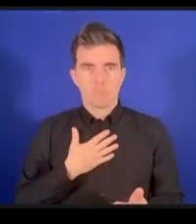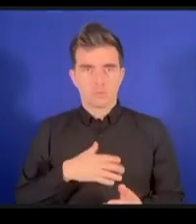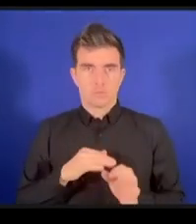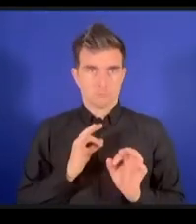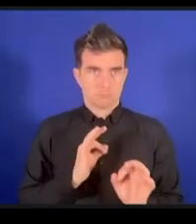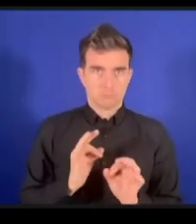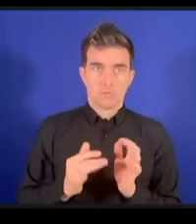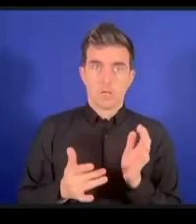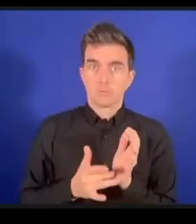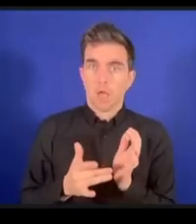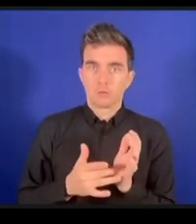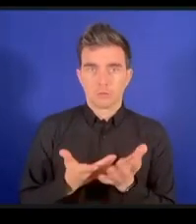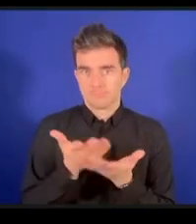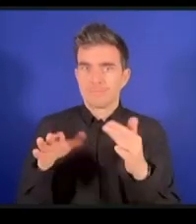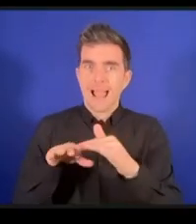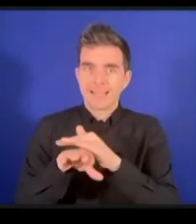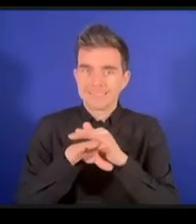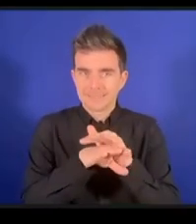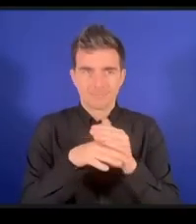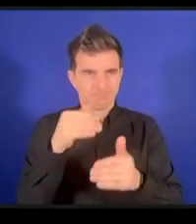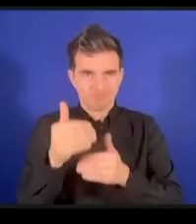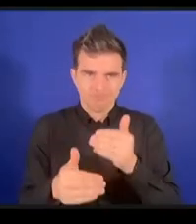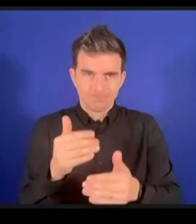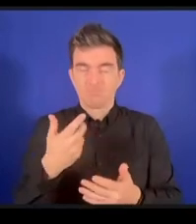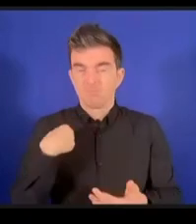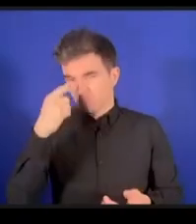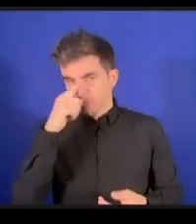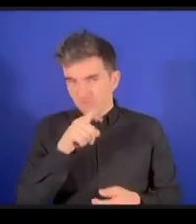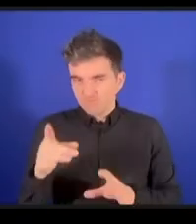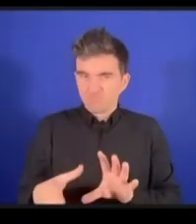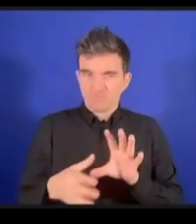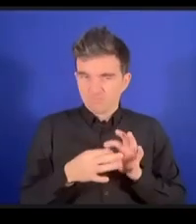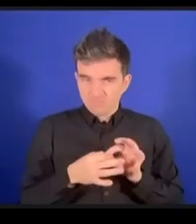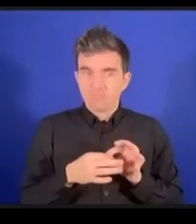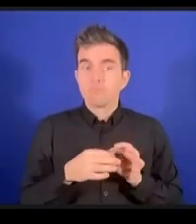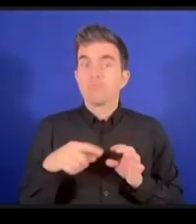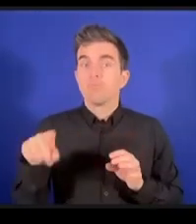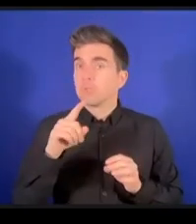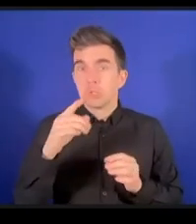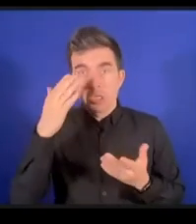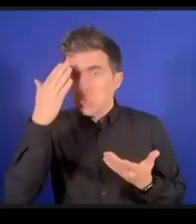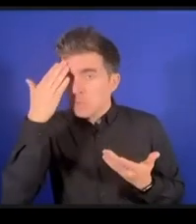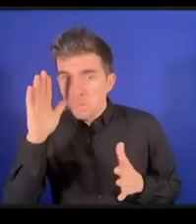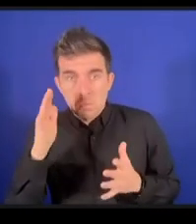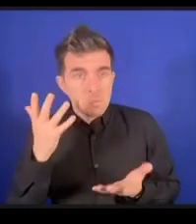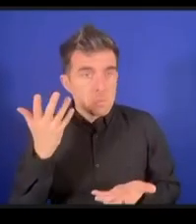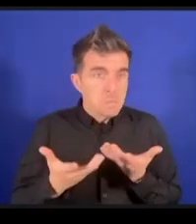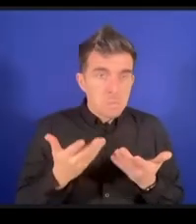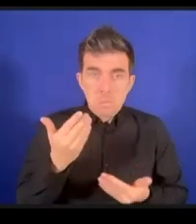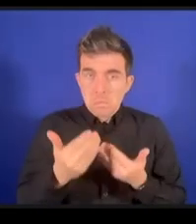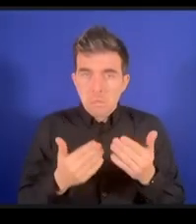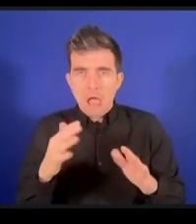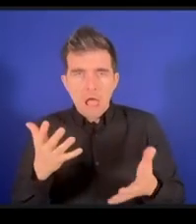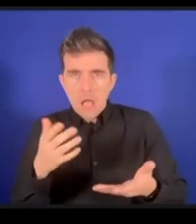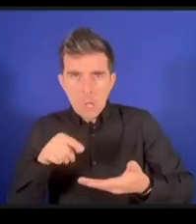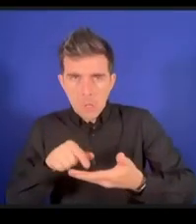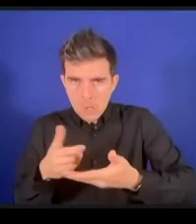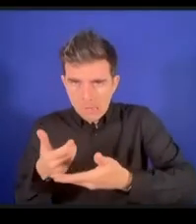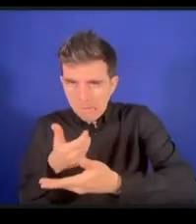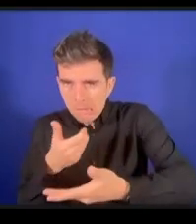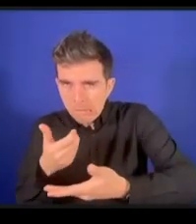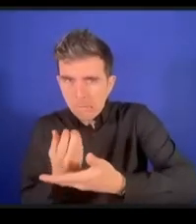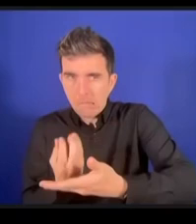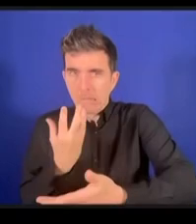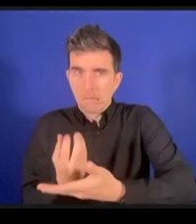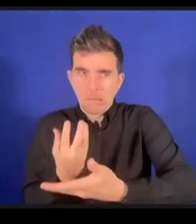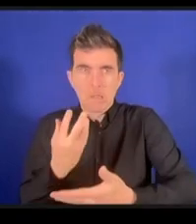もし例えばスクリーンレーダーがうまくいくどういうふうに機能しているかスクリーンライトが機